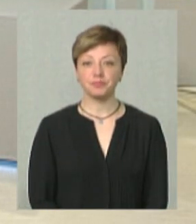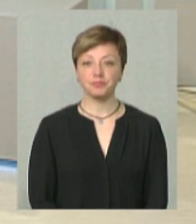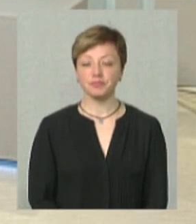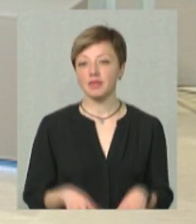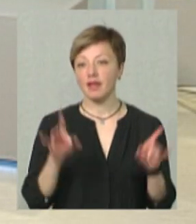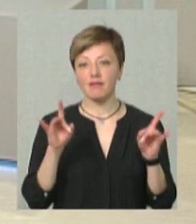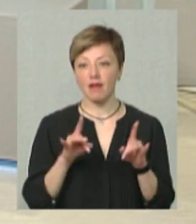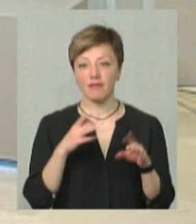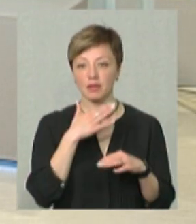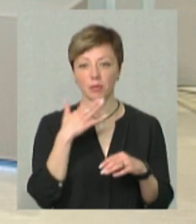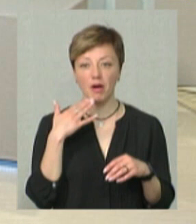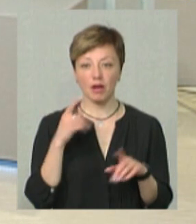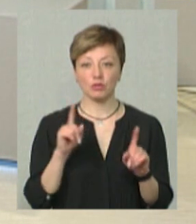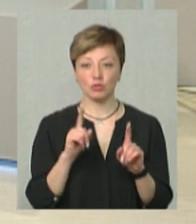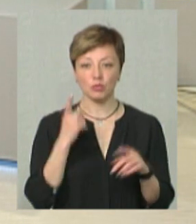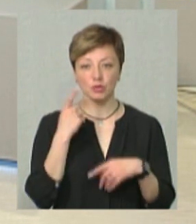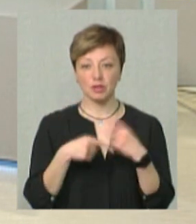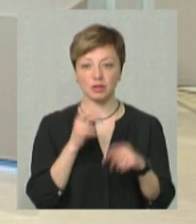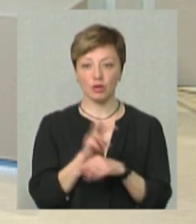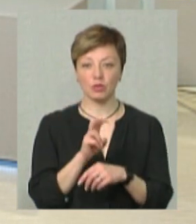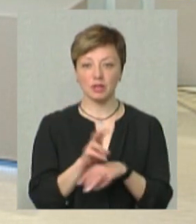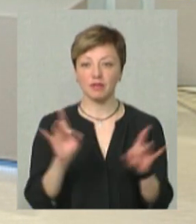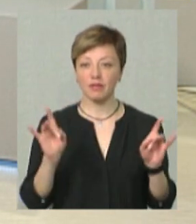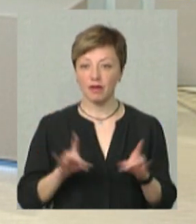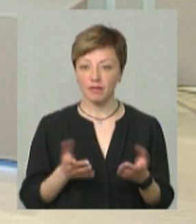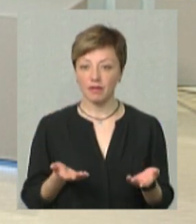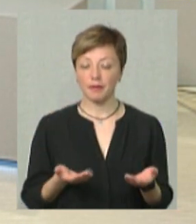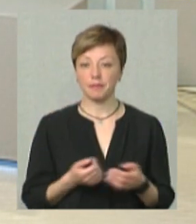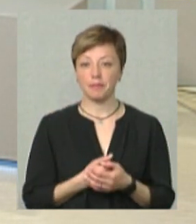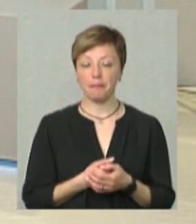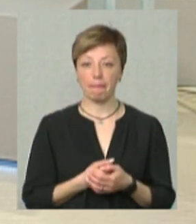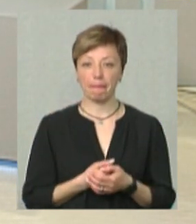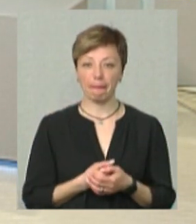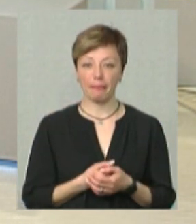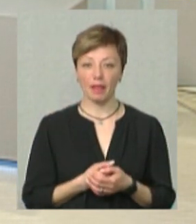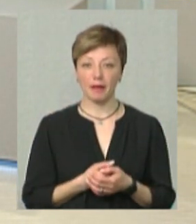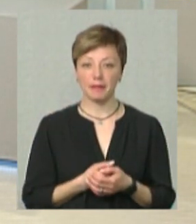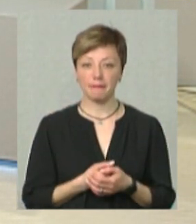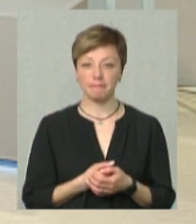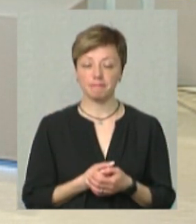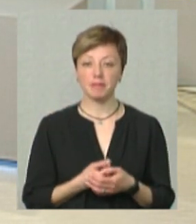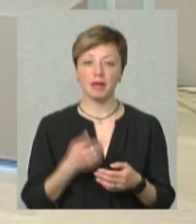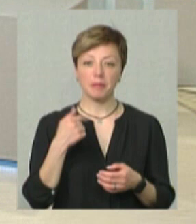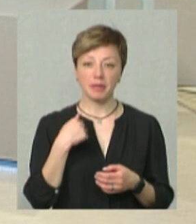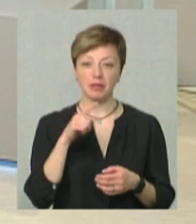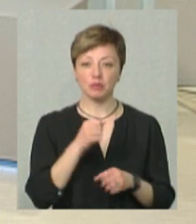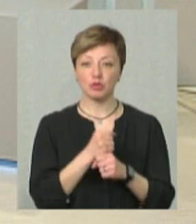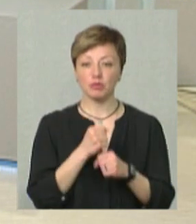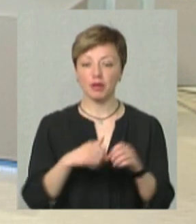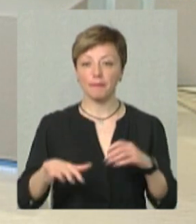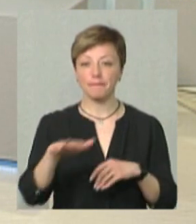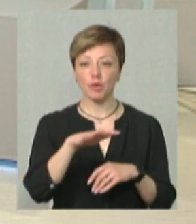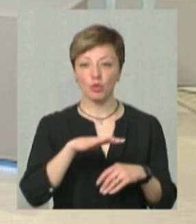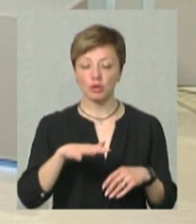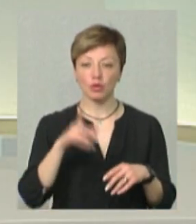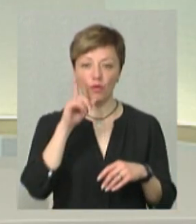там грошей, ну, не так, ну, багато, щоб постійно там знаходитися. там зробили такий простір, де